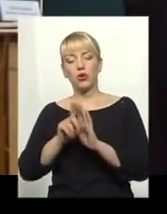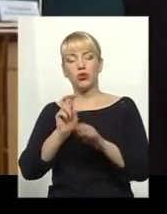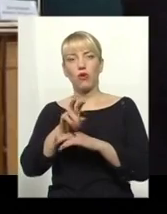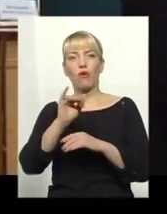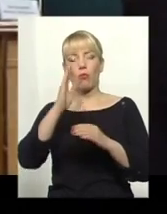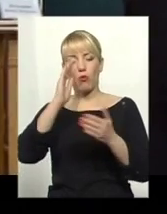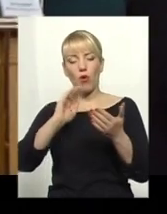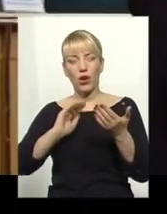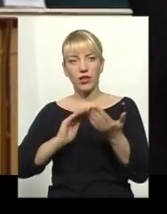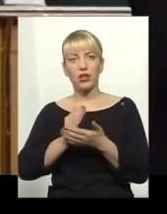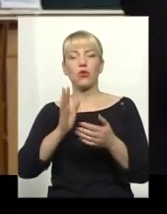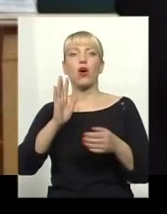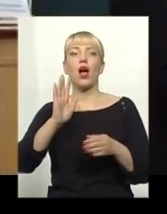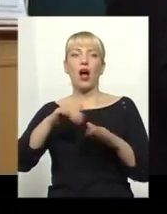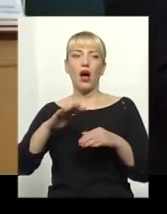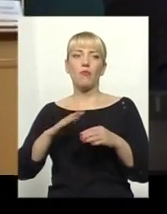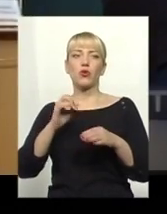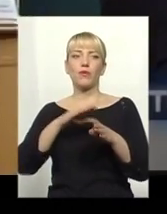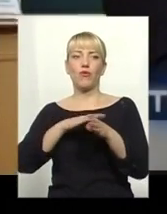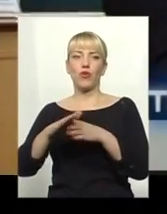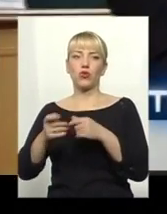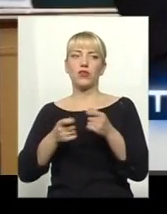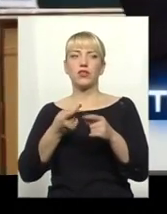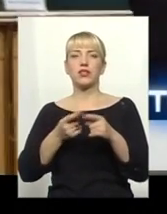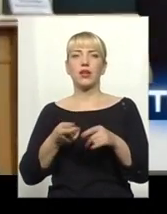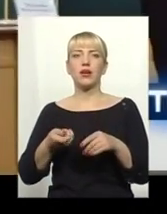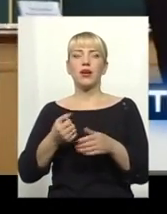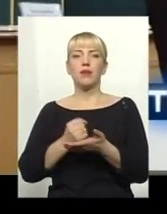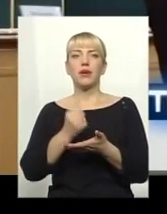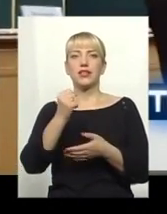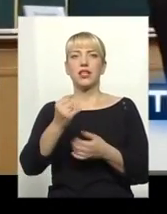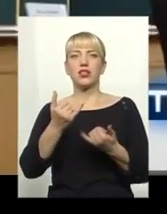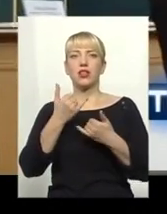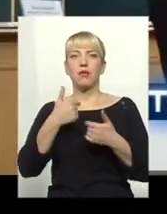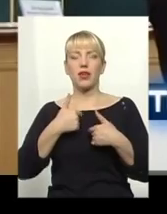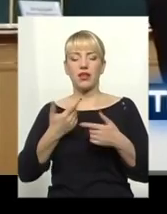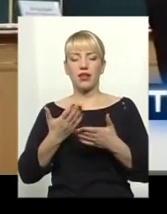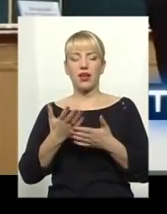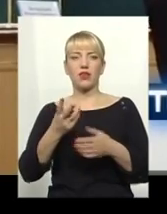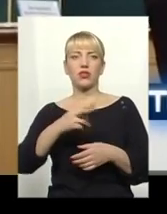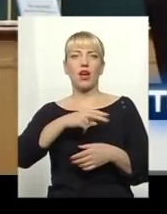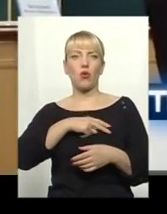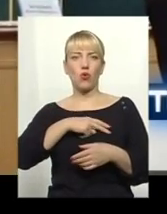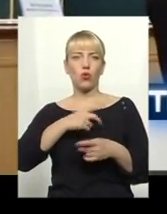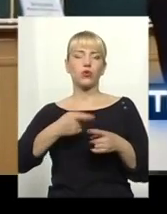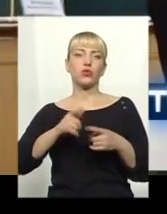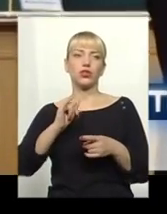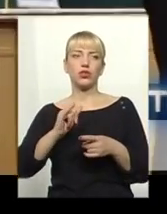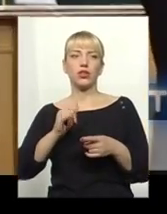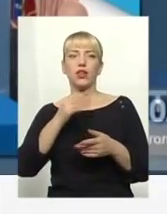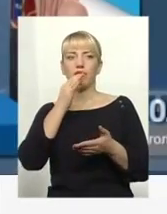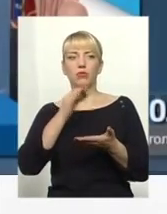після призначення у виконавчу владу. Це призначення не є для мене кожного роду, а диніки з питом та